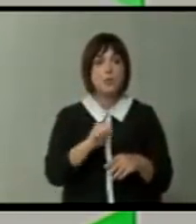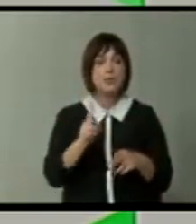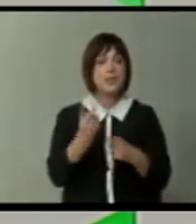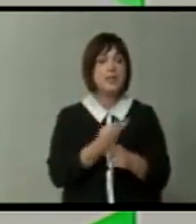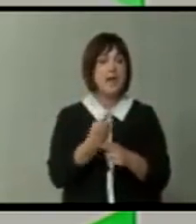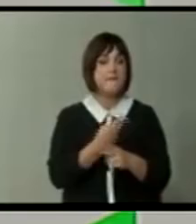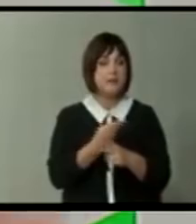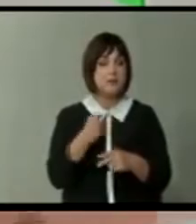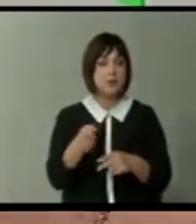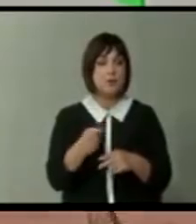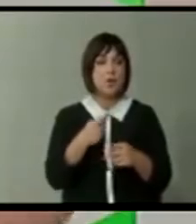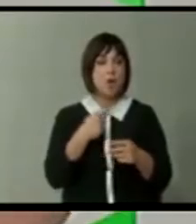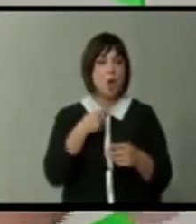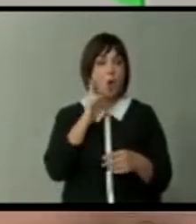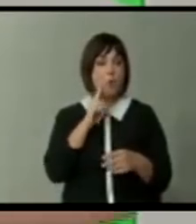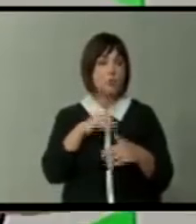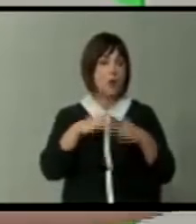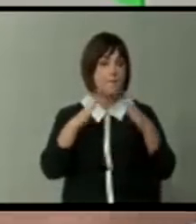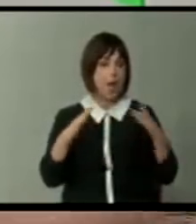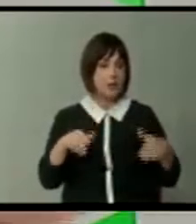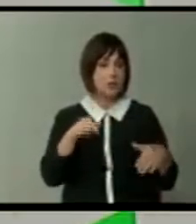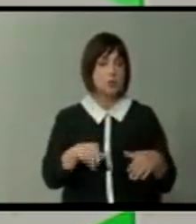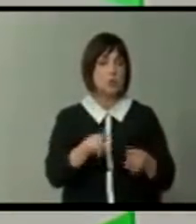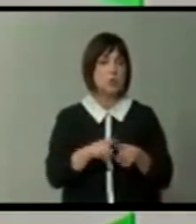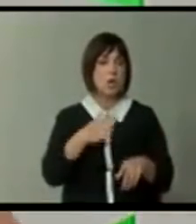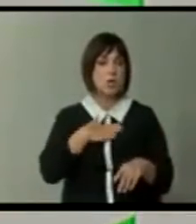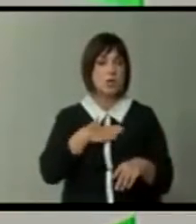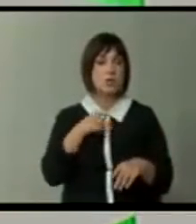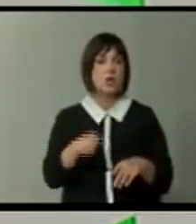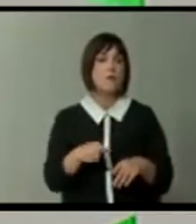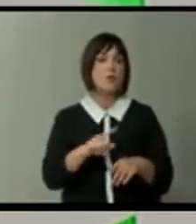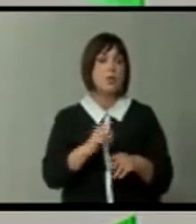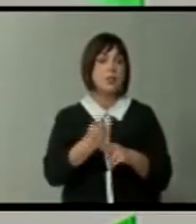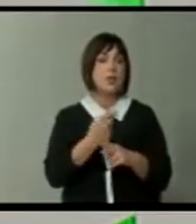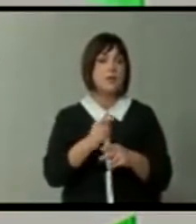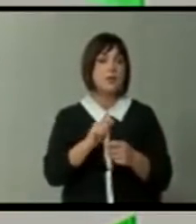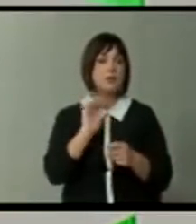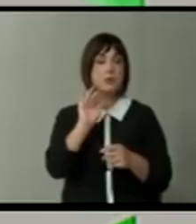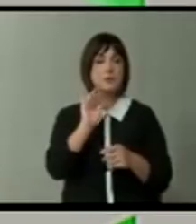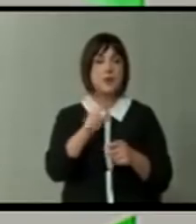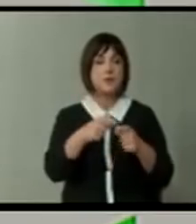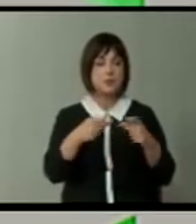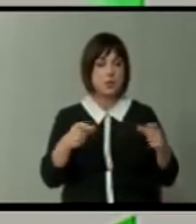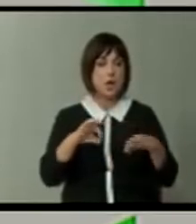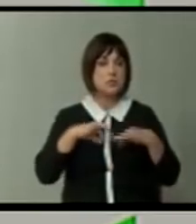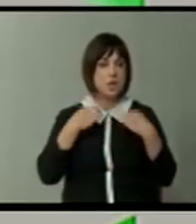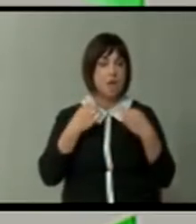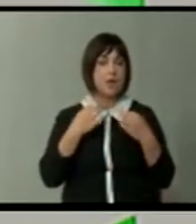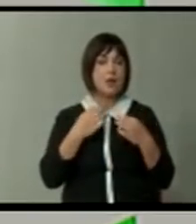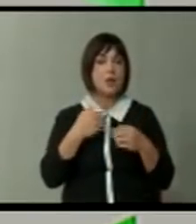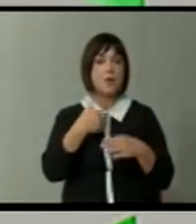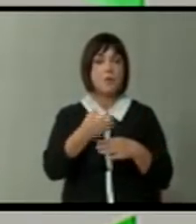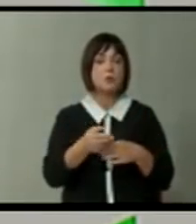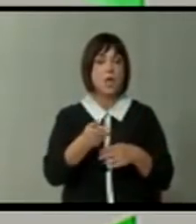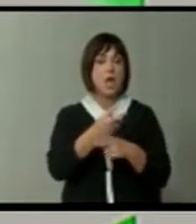навикнат ни на тоа, а на преобичнио Балканецот, па и кај нас, една вмига да се пријави со картичката саба или потоа на